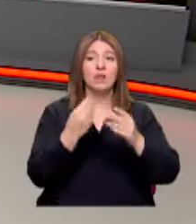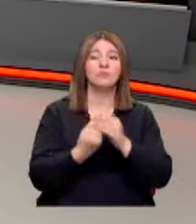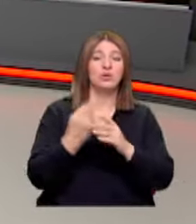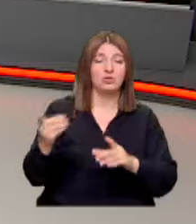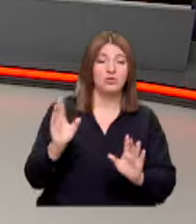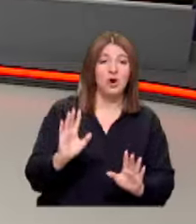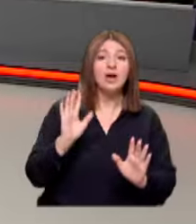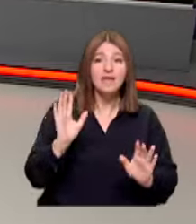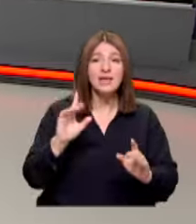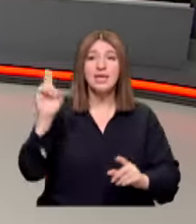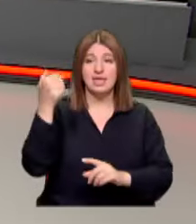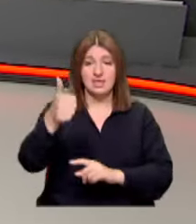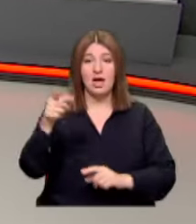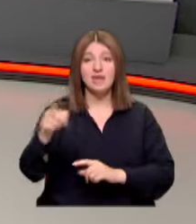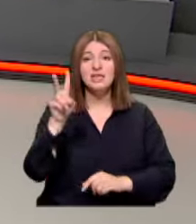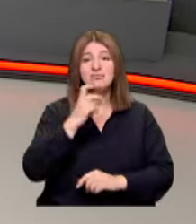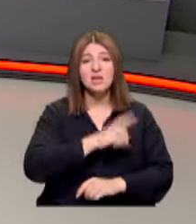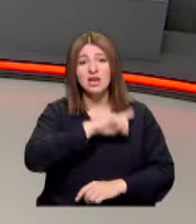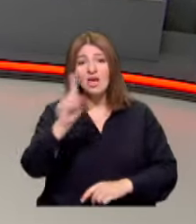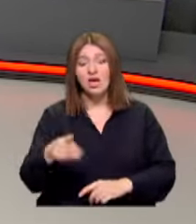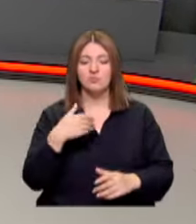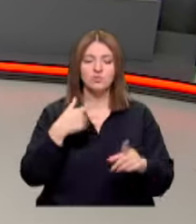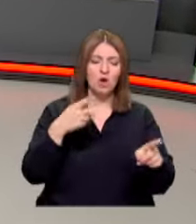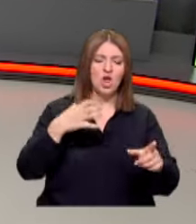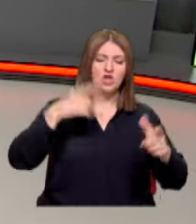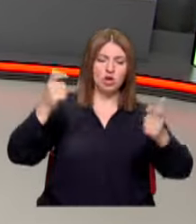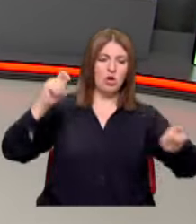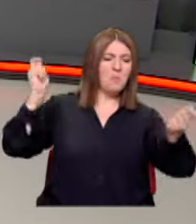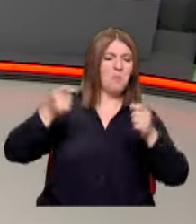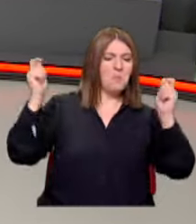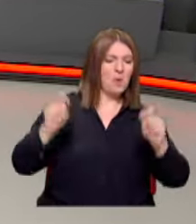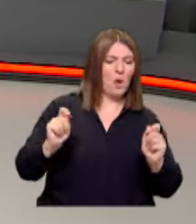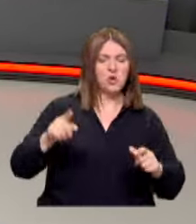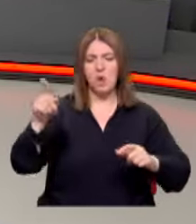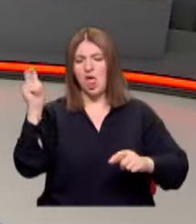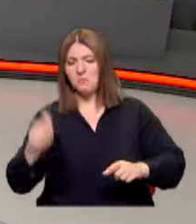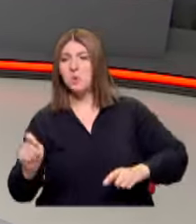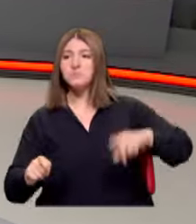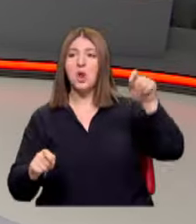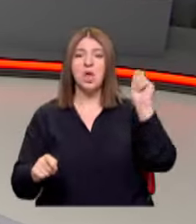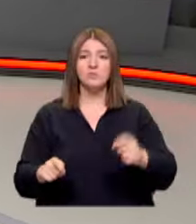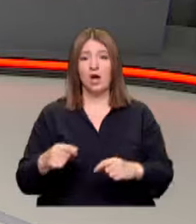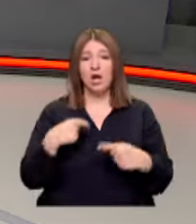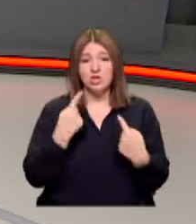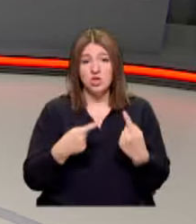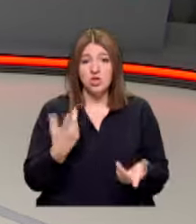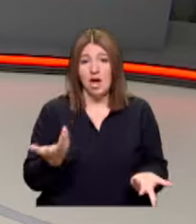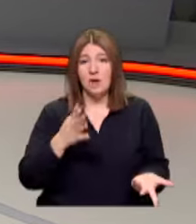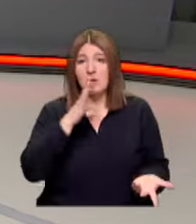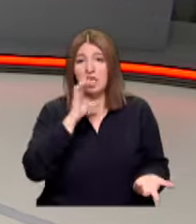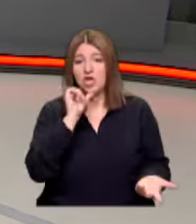bulundu Hani iktidar 20 yıldır Ya biz şöyle kentsel dönüşüm yapıyoruz Böyle kentsel dönüşüm yapıyoruz Diyor ama